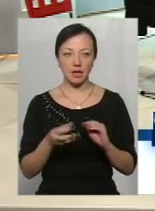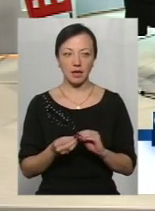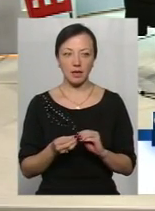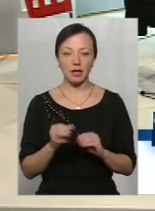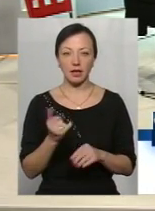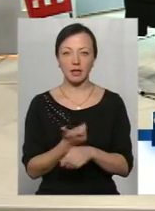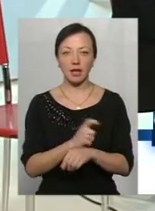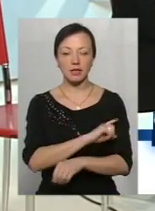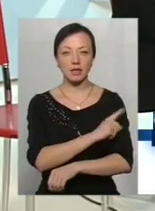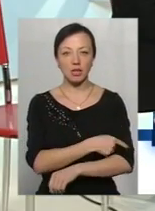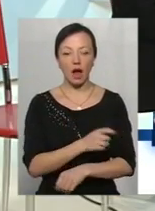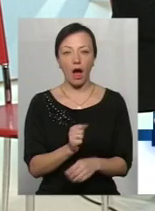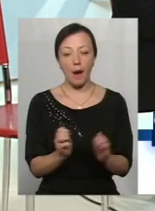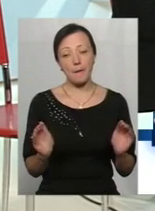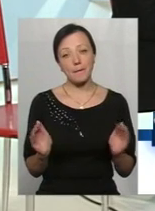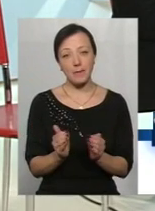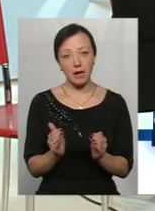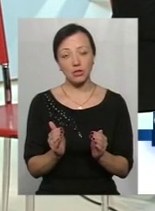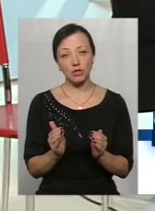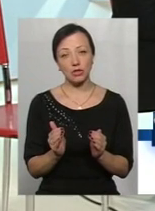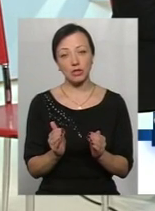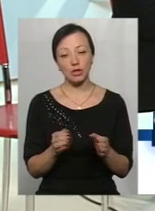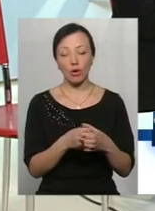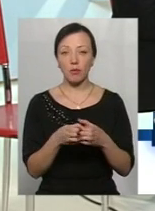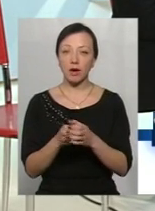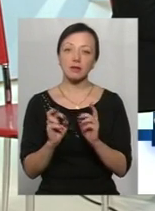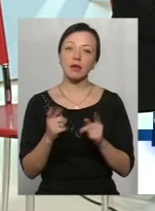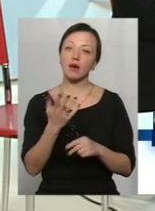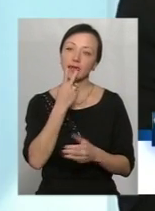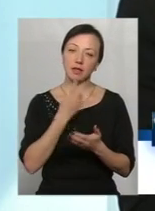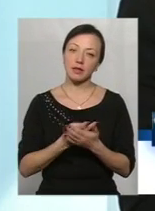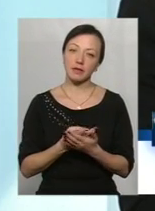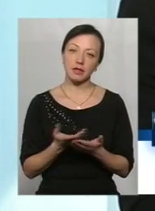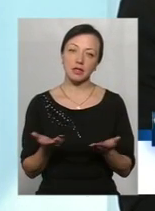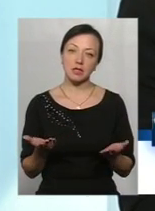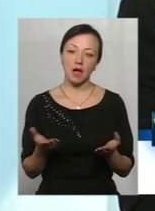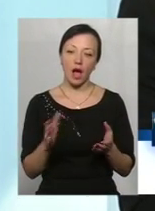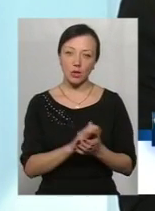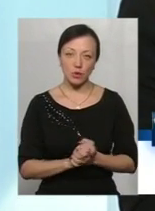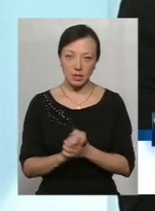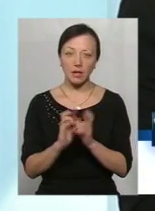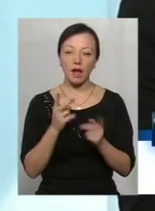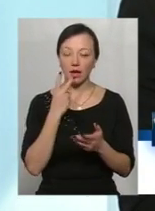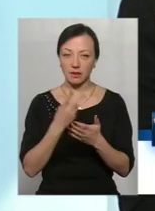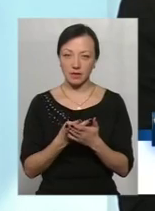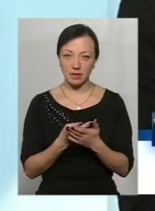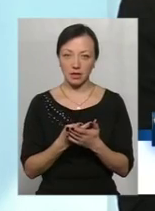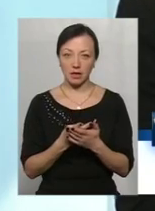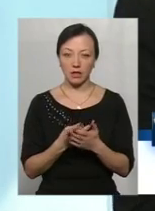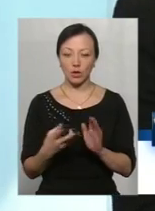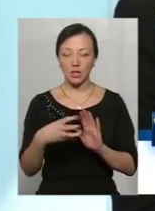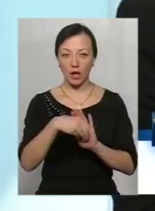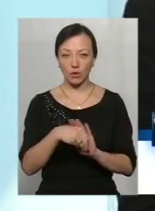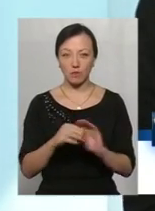і найсильнішої. А менші громади, як ви дивитесь, асоціація, як дивиться до